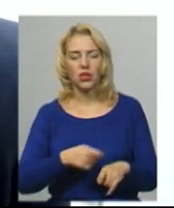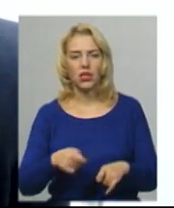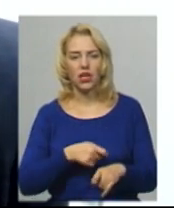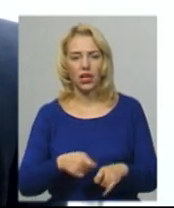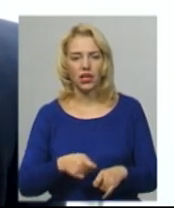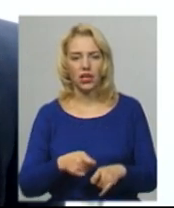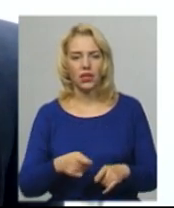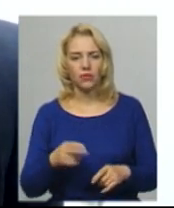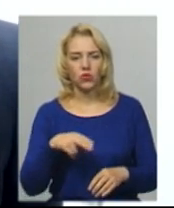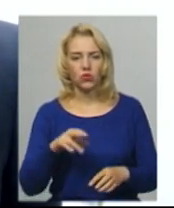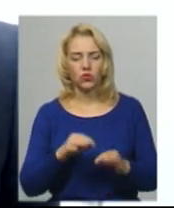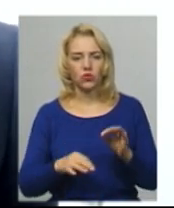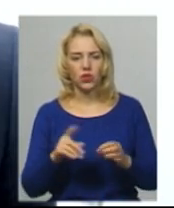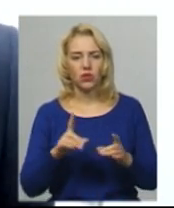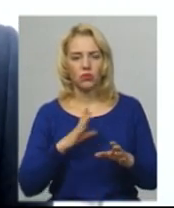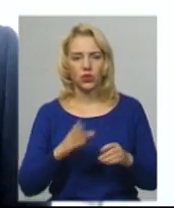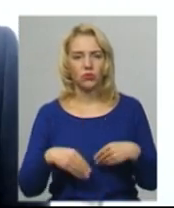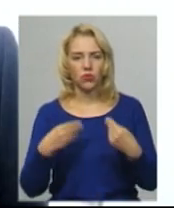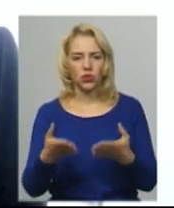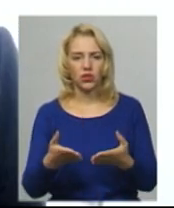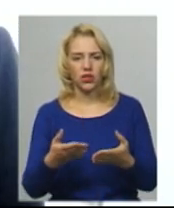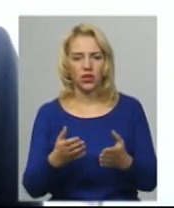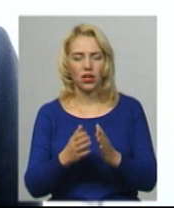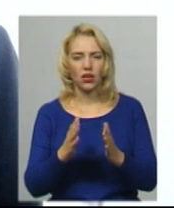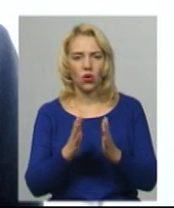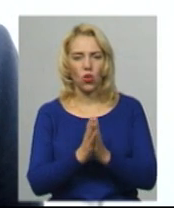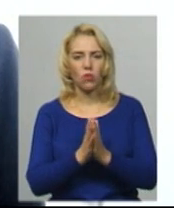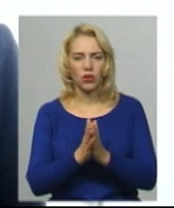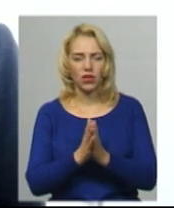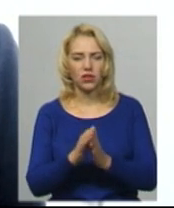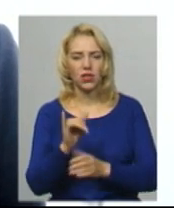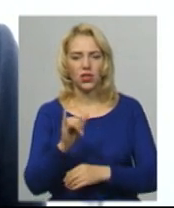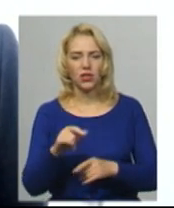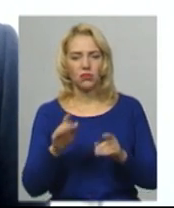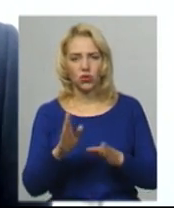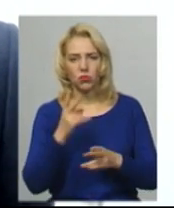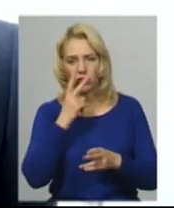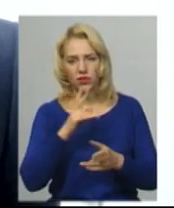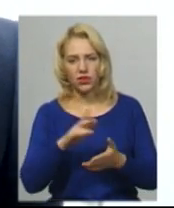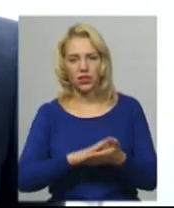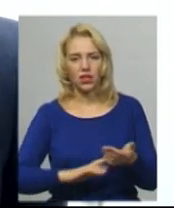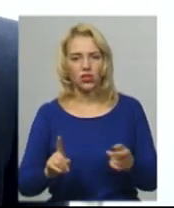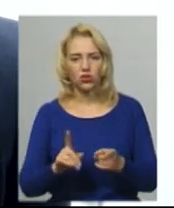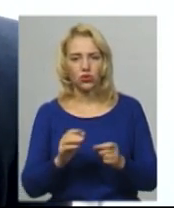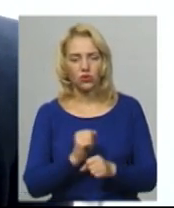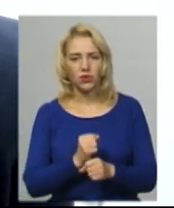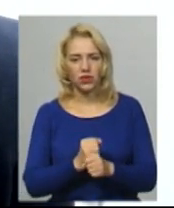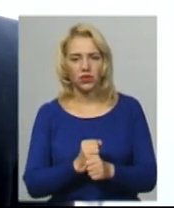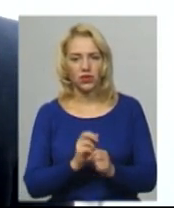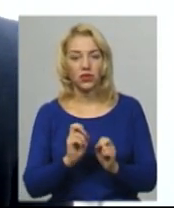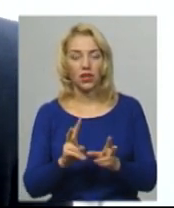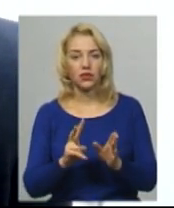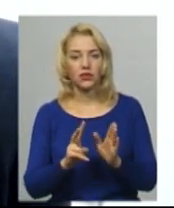до суду, оскільки були подані додаткові клопотання. Будемо дивитися далі, як буде